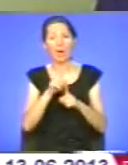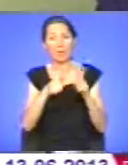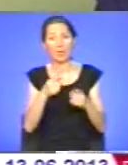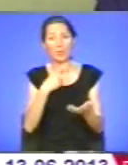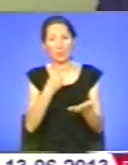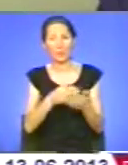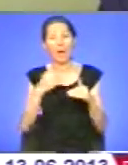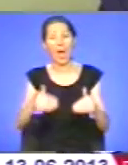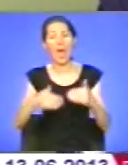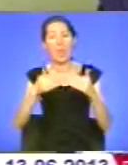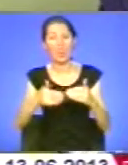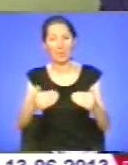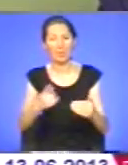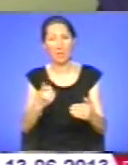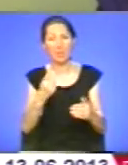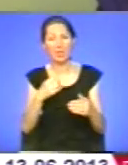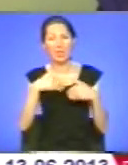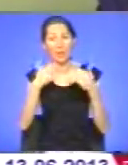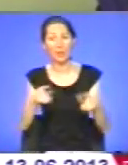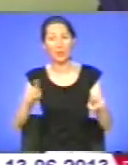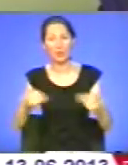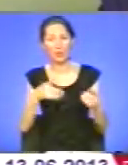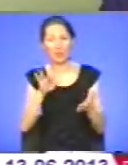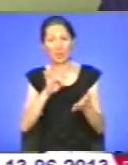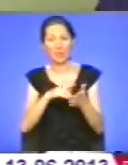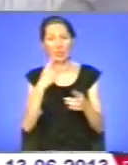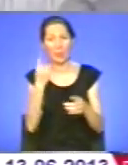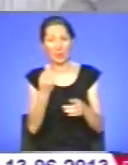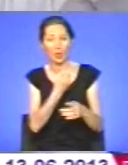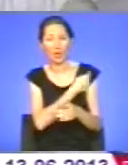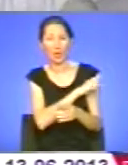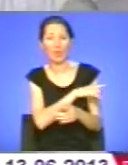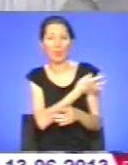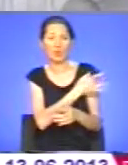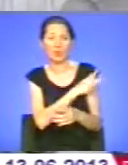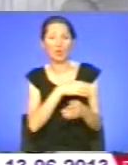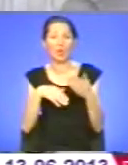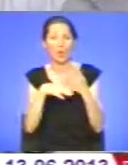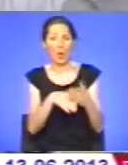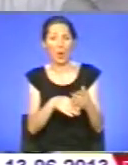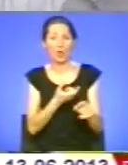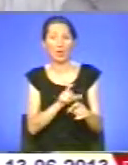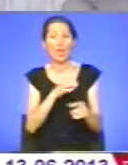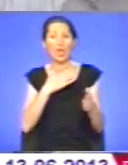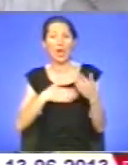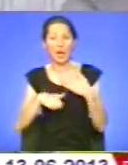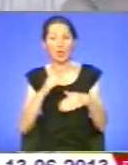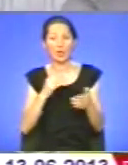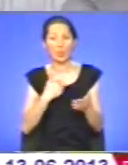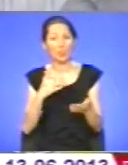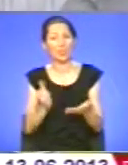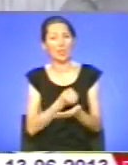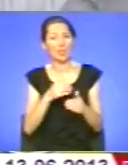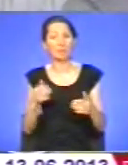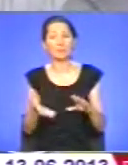етап реформи – створення центрів первинної медико-санітарної допомоги. Ще розкажу, дуже радий, що ми знайшли вихід з даного положення,